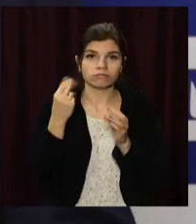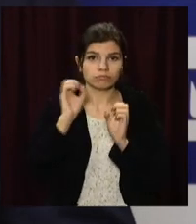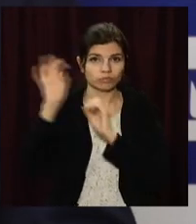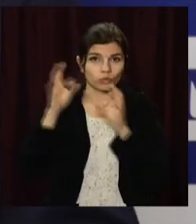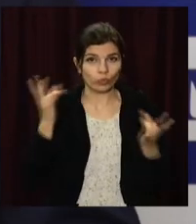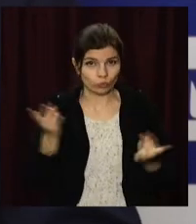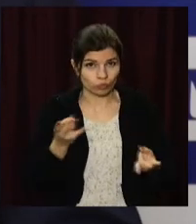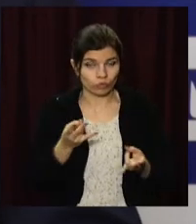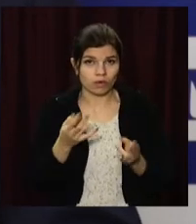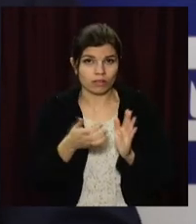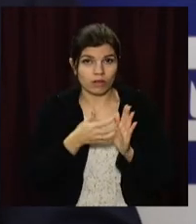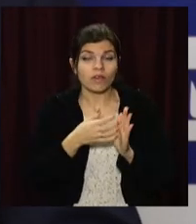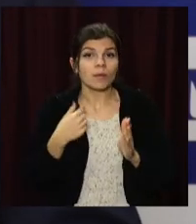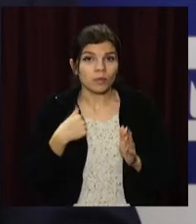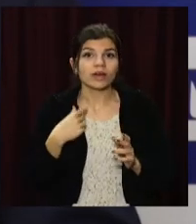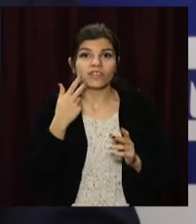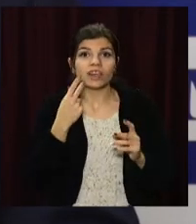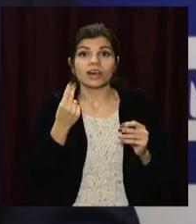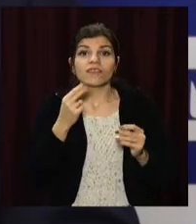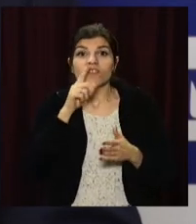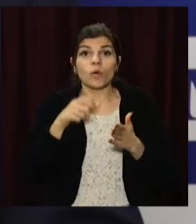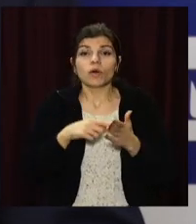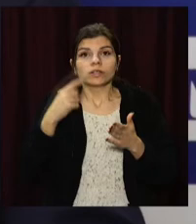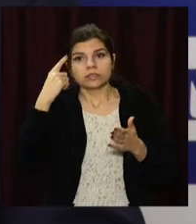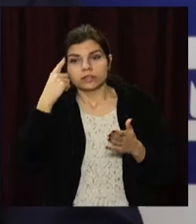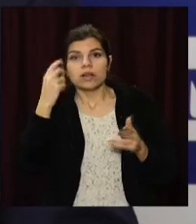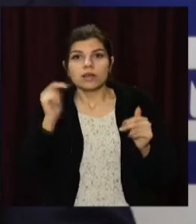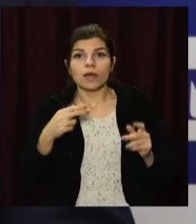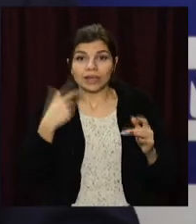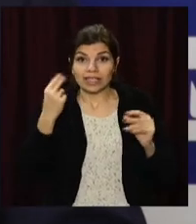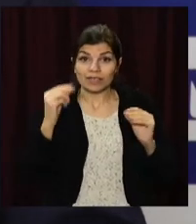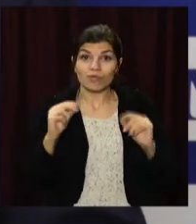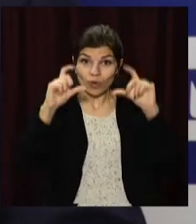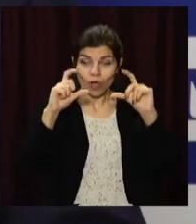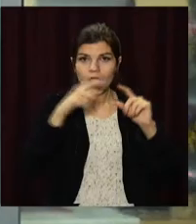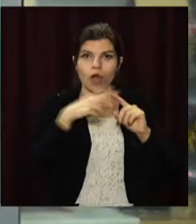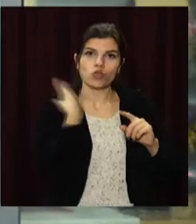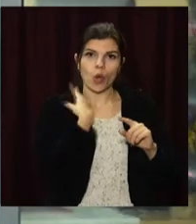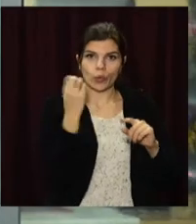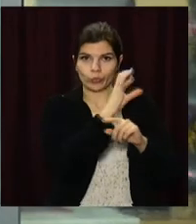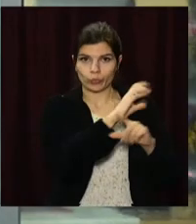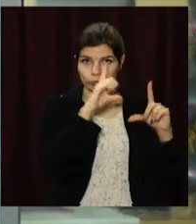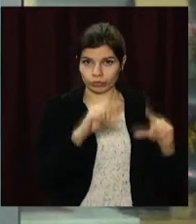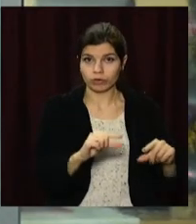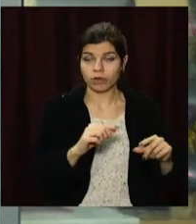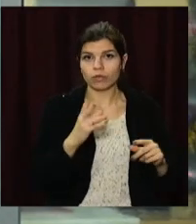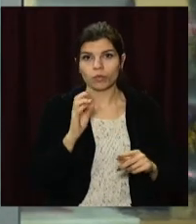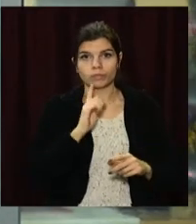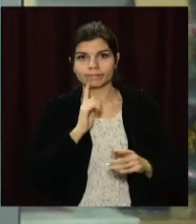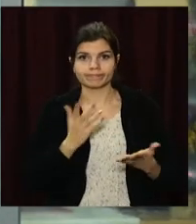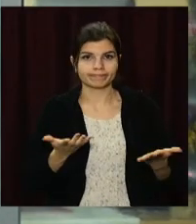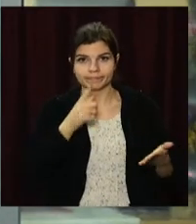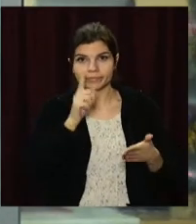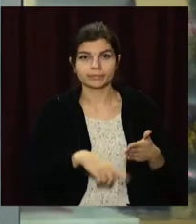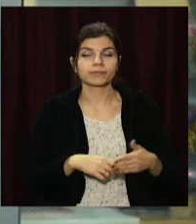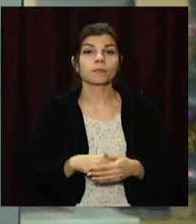ми постійно піднімаємо питання з писання цієї цифри або включення її в тариф. Карантинні виплати.